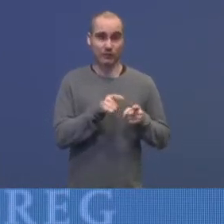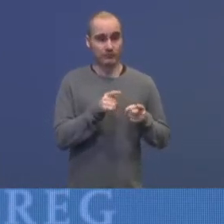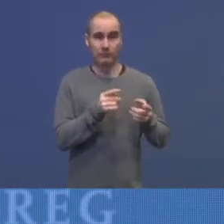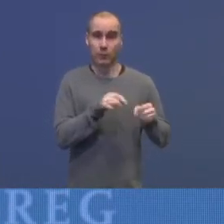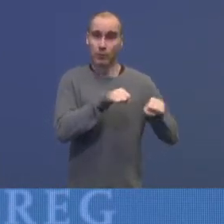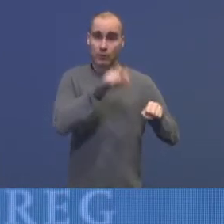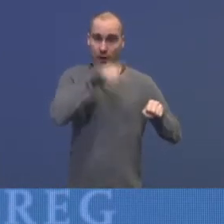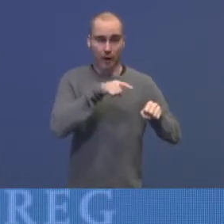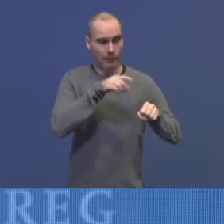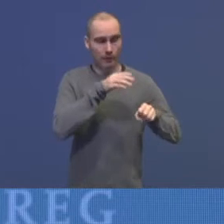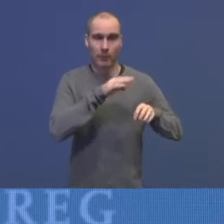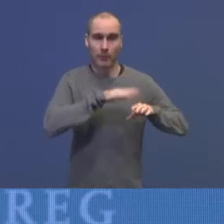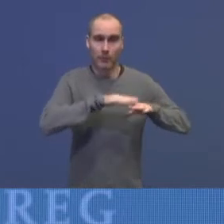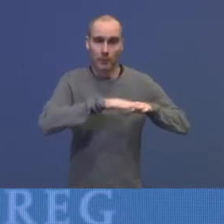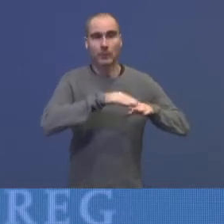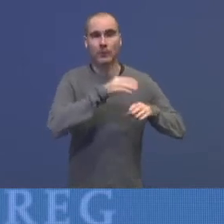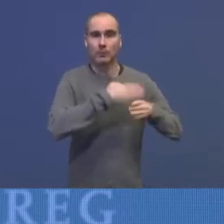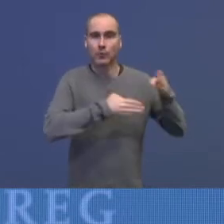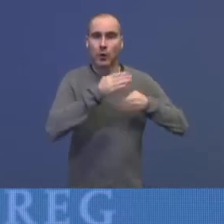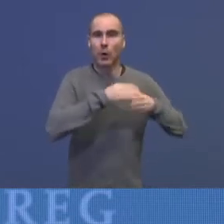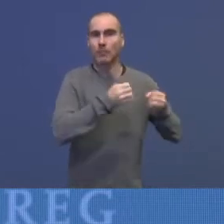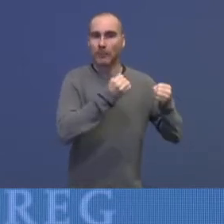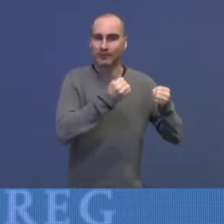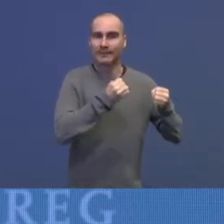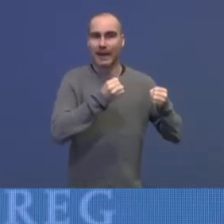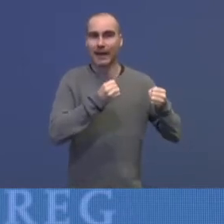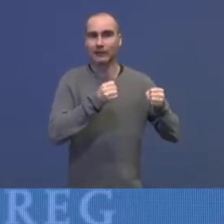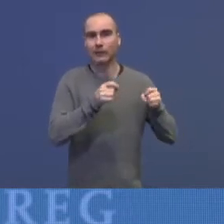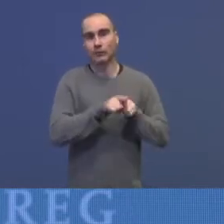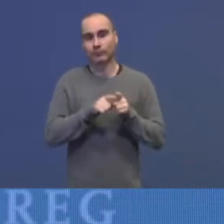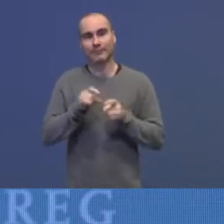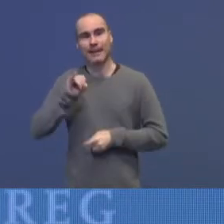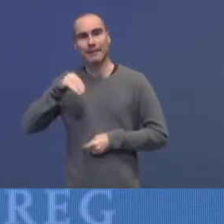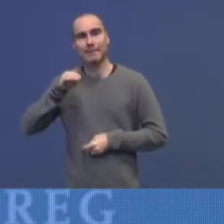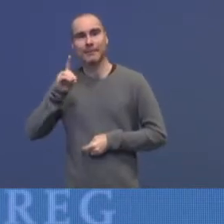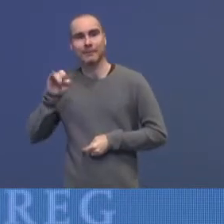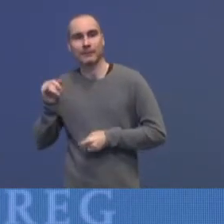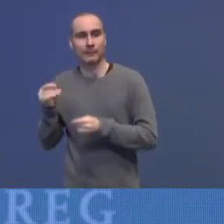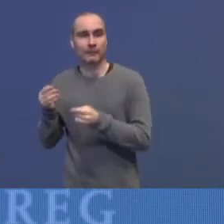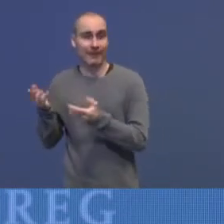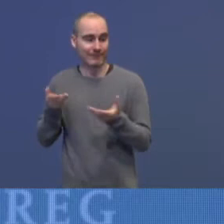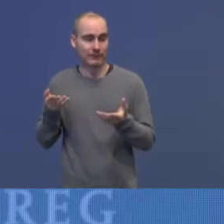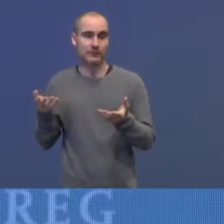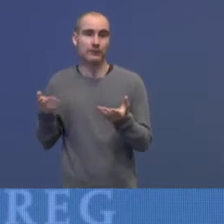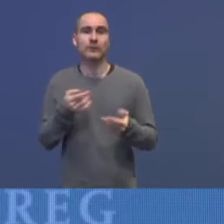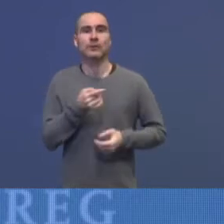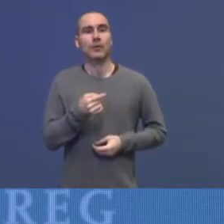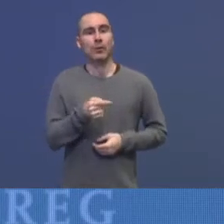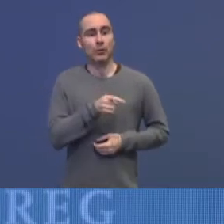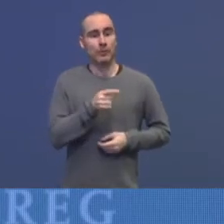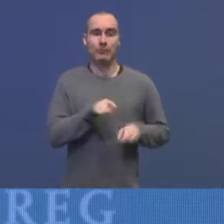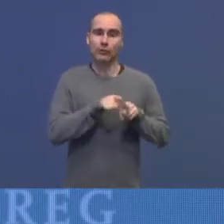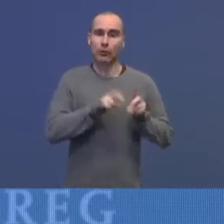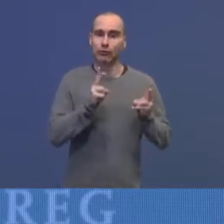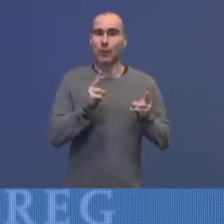kapasitet i henhold til anmodingen de har fått fra IMDI, og jeg får så godt at kommunene etterspør mer forutsigbarhet. Og jeg håper at